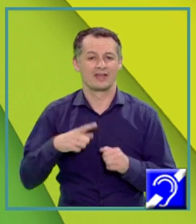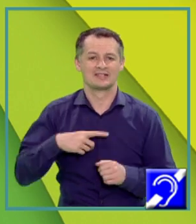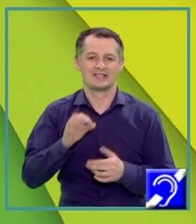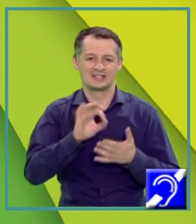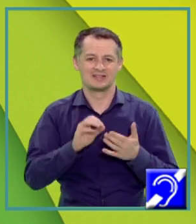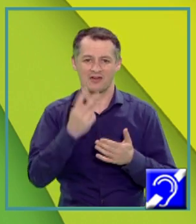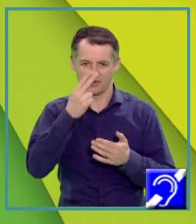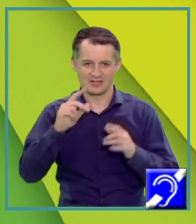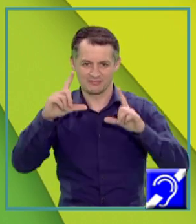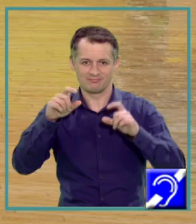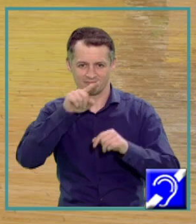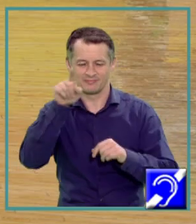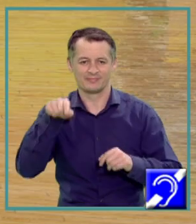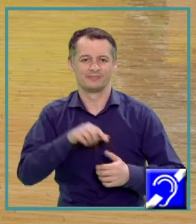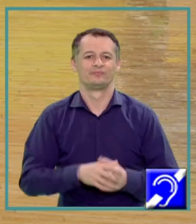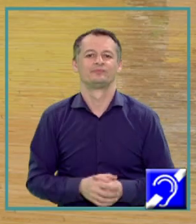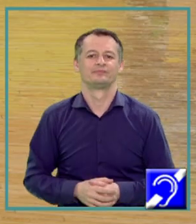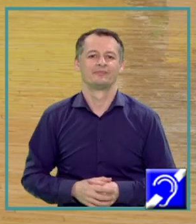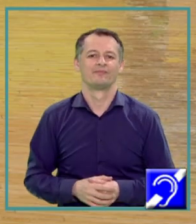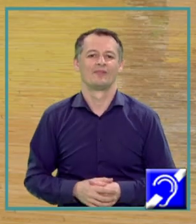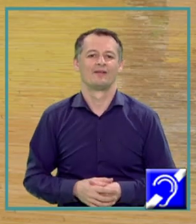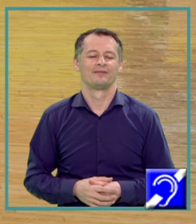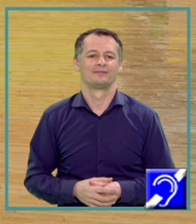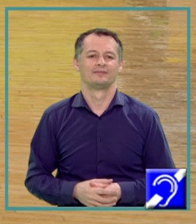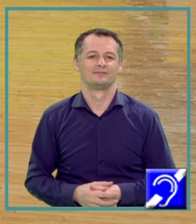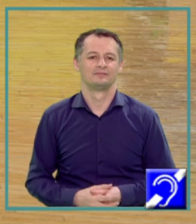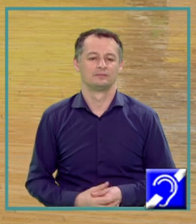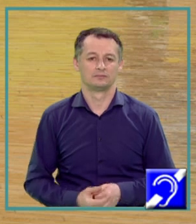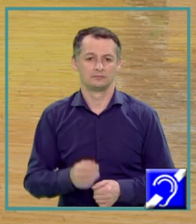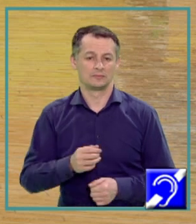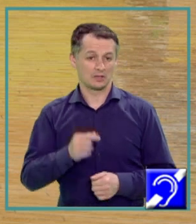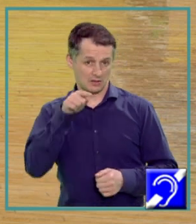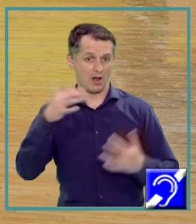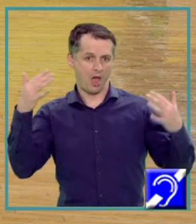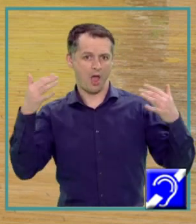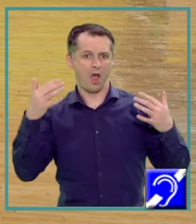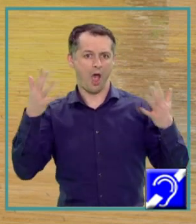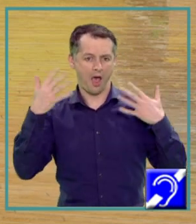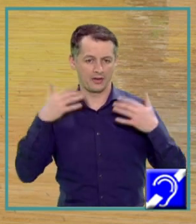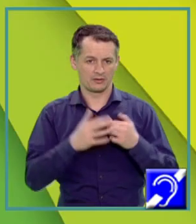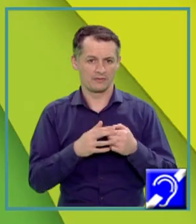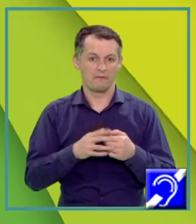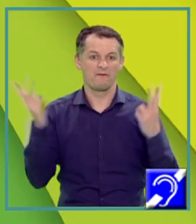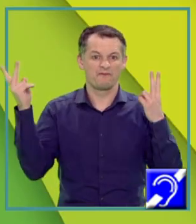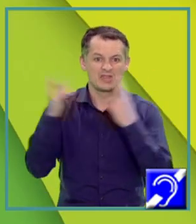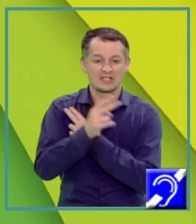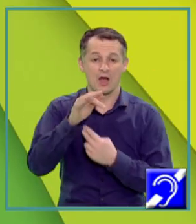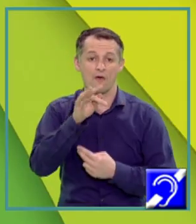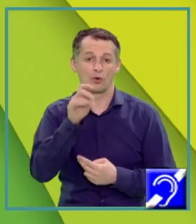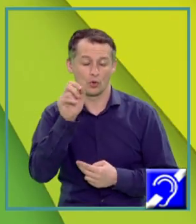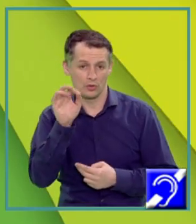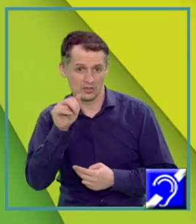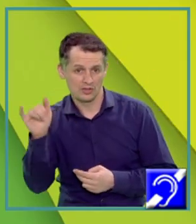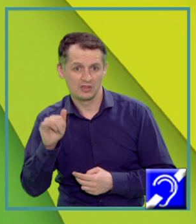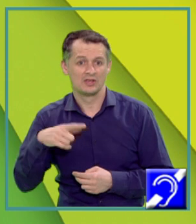scrisă pe ecran. Evident, în aer, viteza fotonilor este egală cu